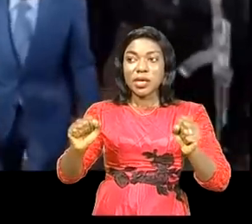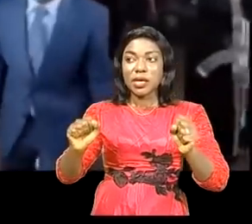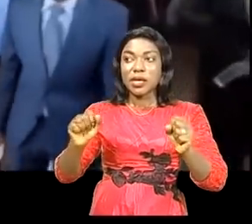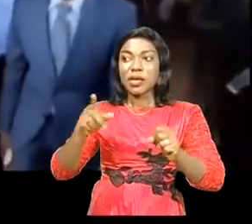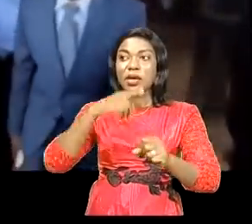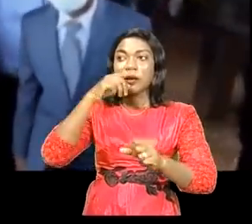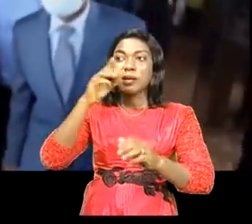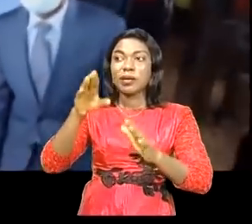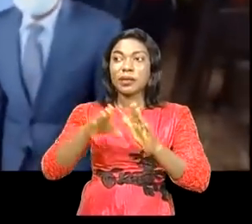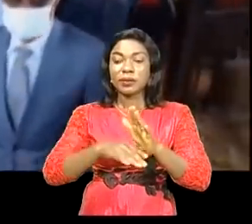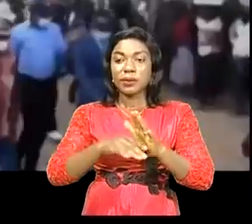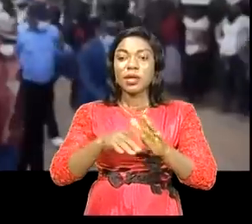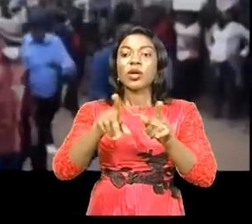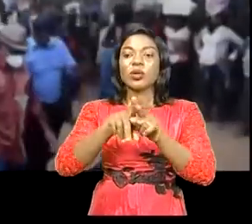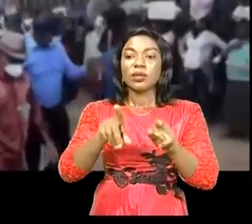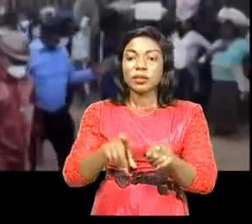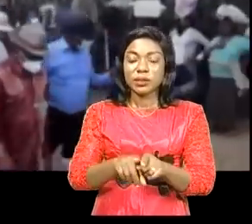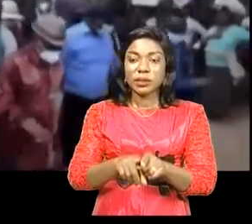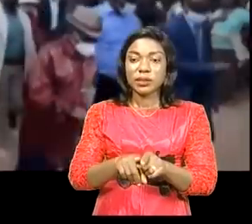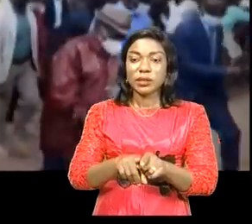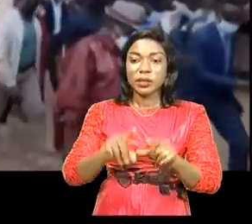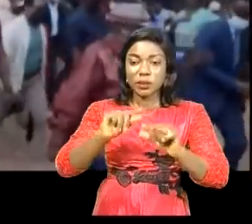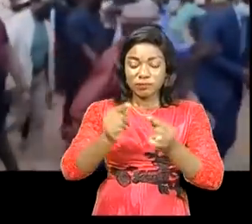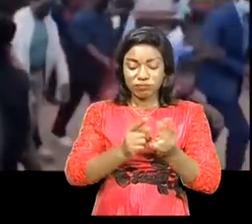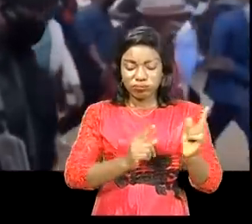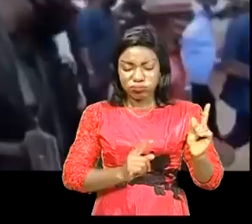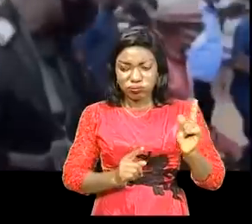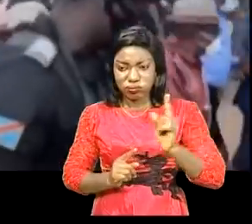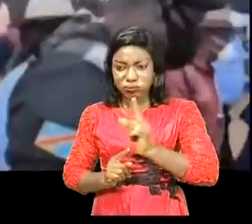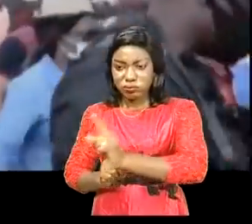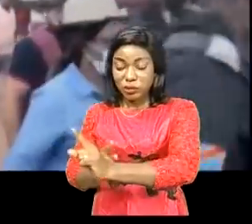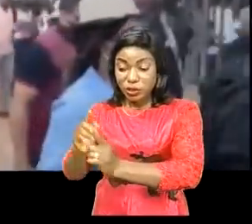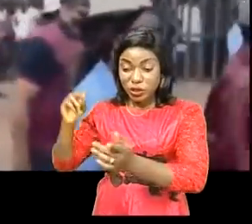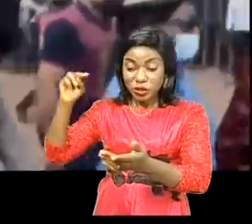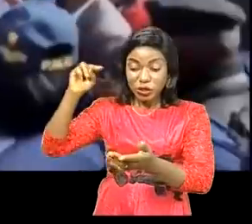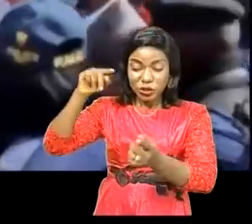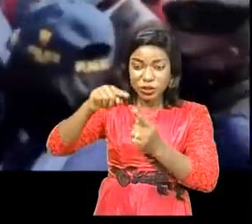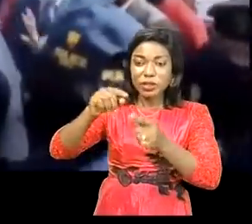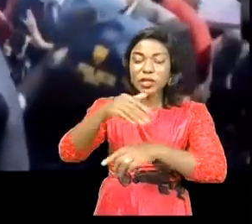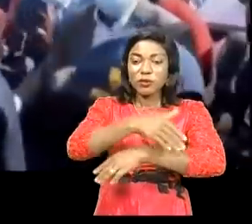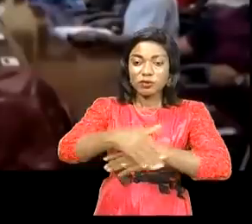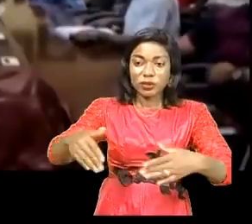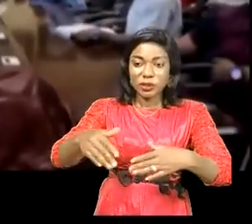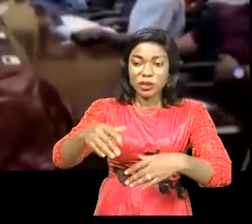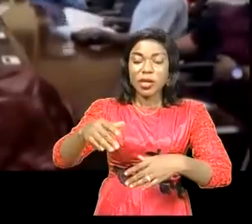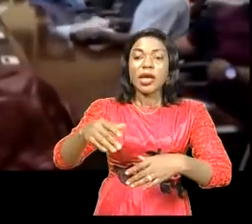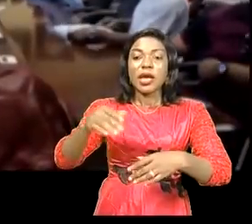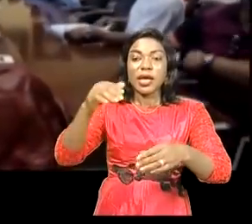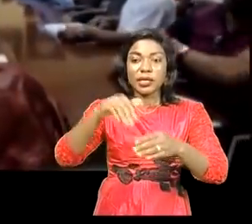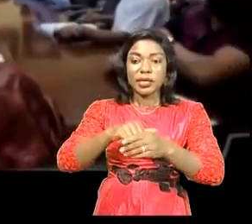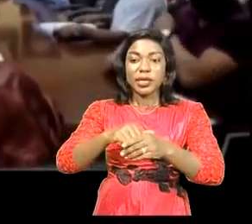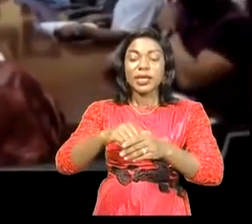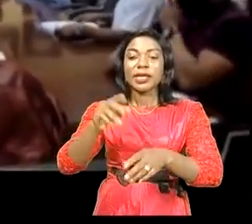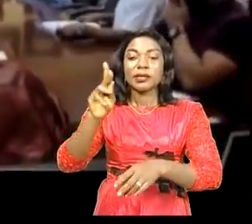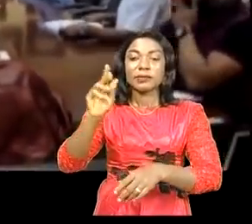à la tête d'une forte délégation d'élus provinciaux au poste frontalier de Kasun Balessa. A l'issue de cette visite, une commission parlementaire